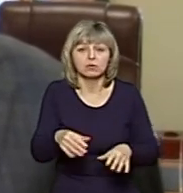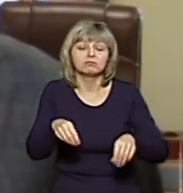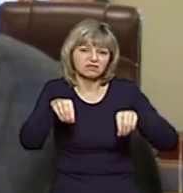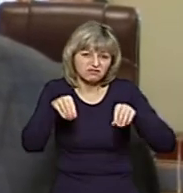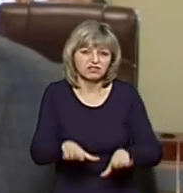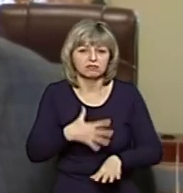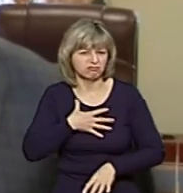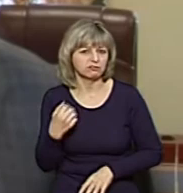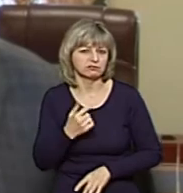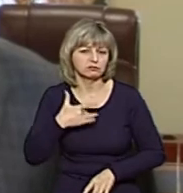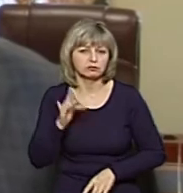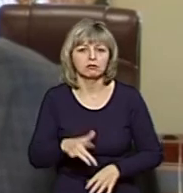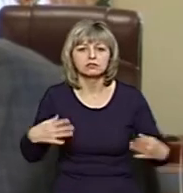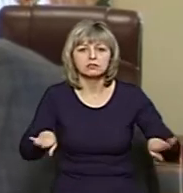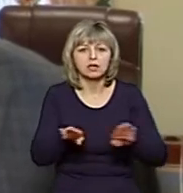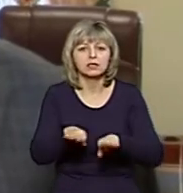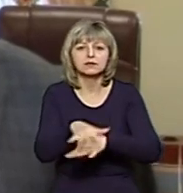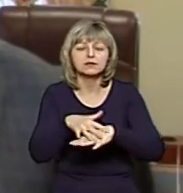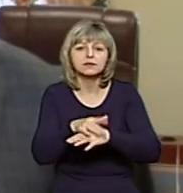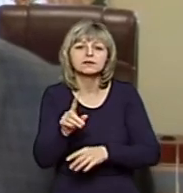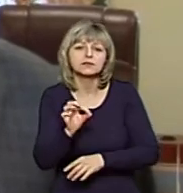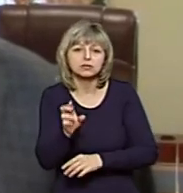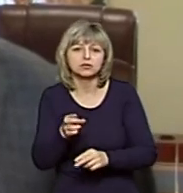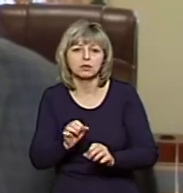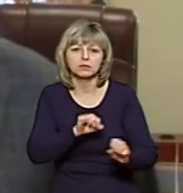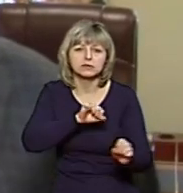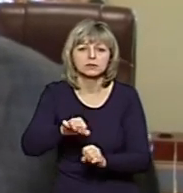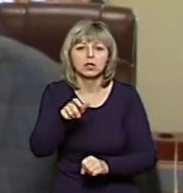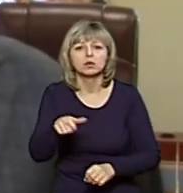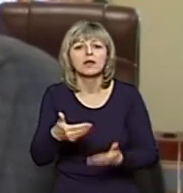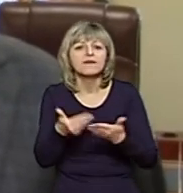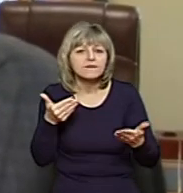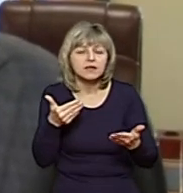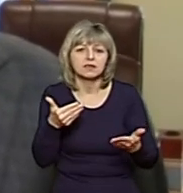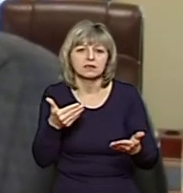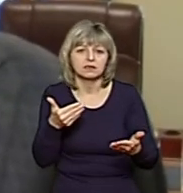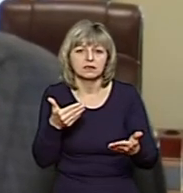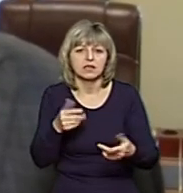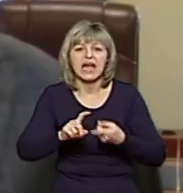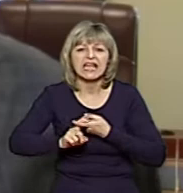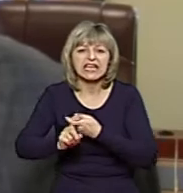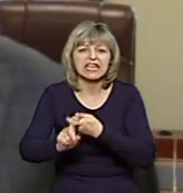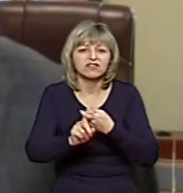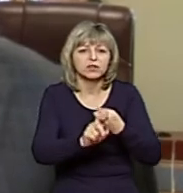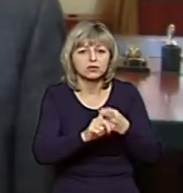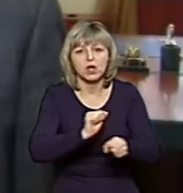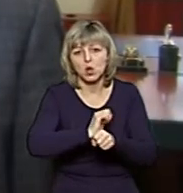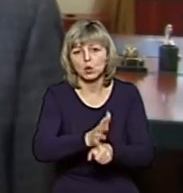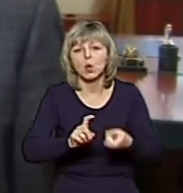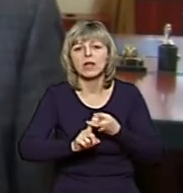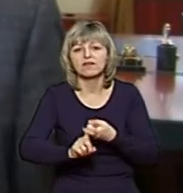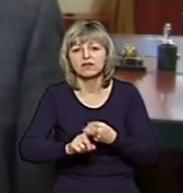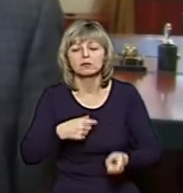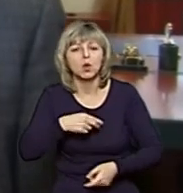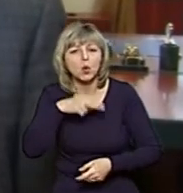прийнято вольове рішення закрити ринки, щоб убезпечити людей від інфікування коронавірусом. Ми